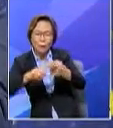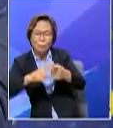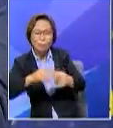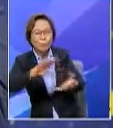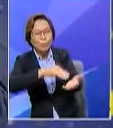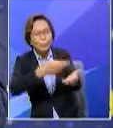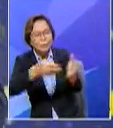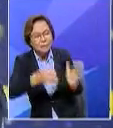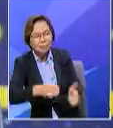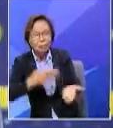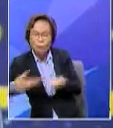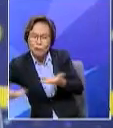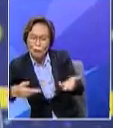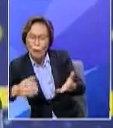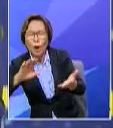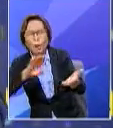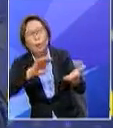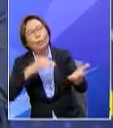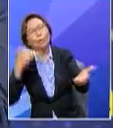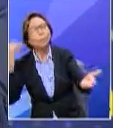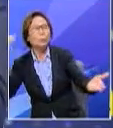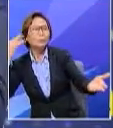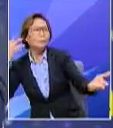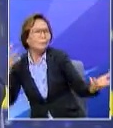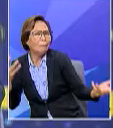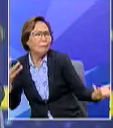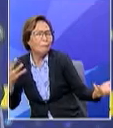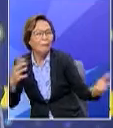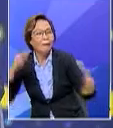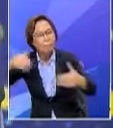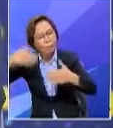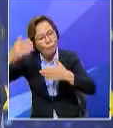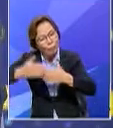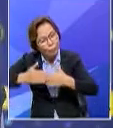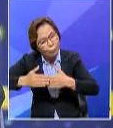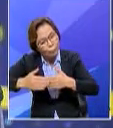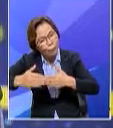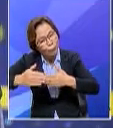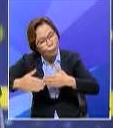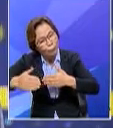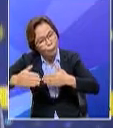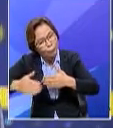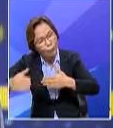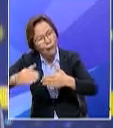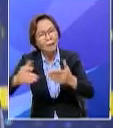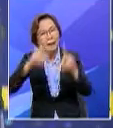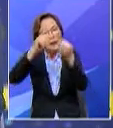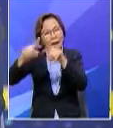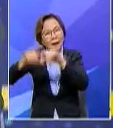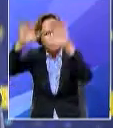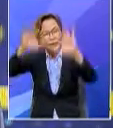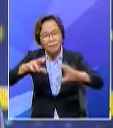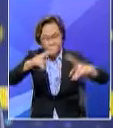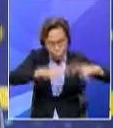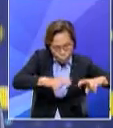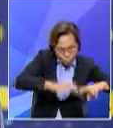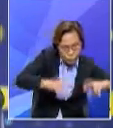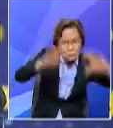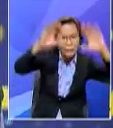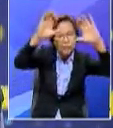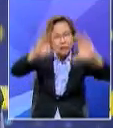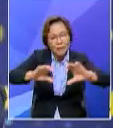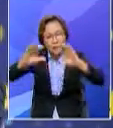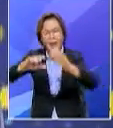sebagainya bagaimana bunyinya nasyid kontemporary itu jadi akhirnya dengan beberapa pendekatan dan research mereka maka